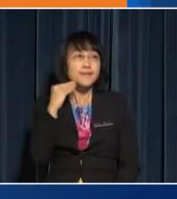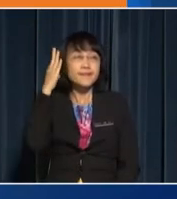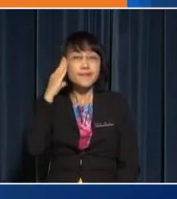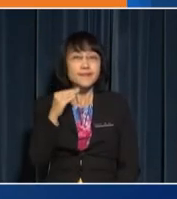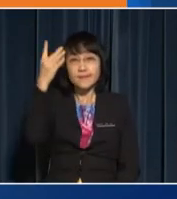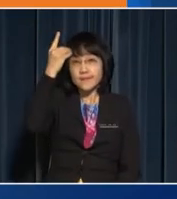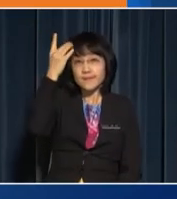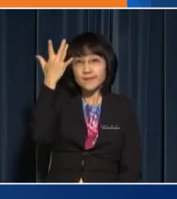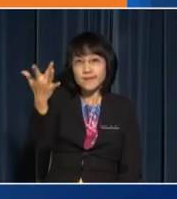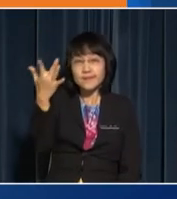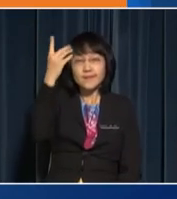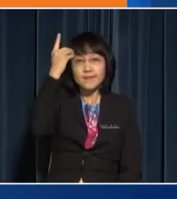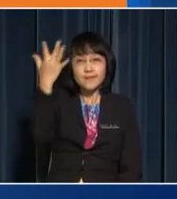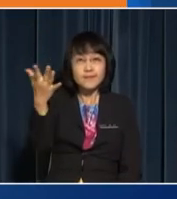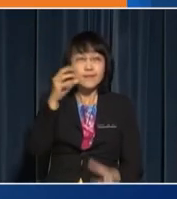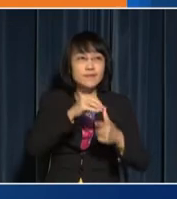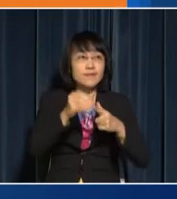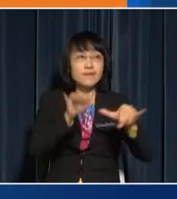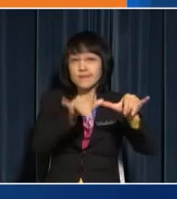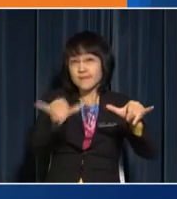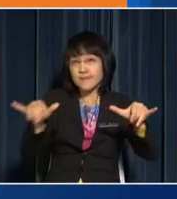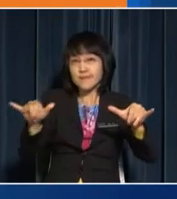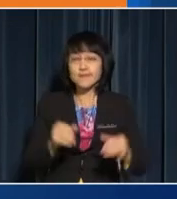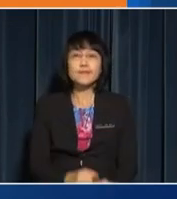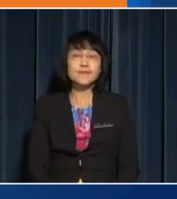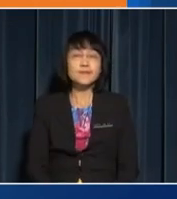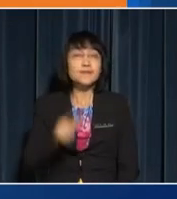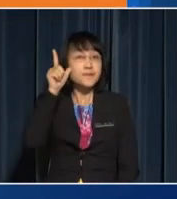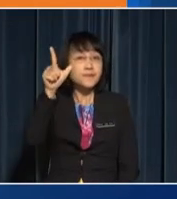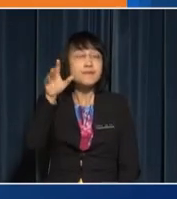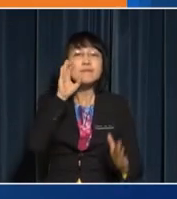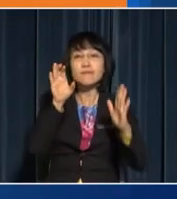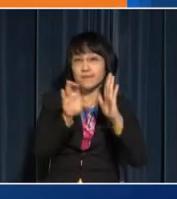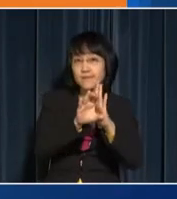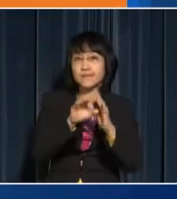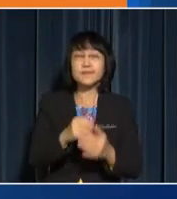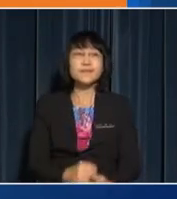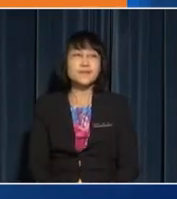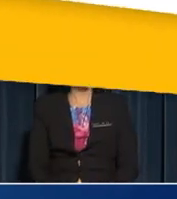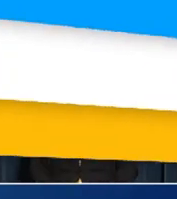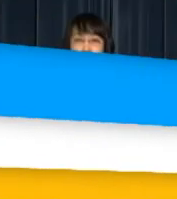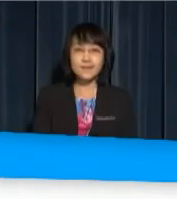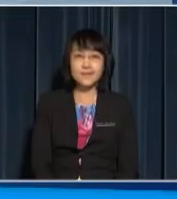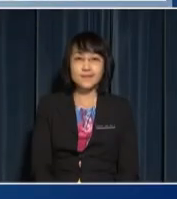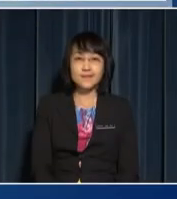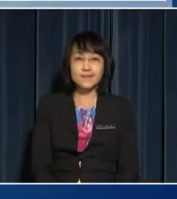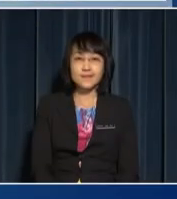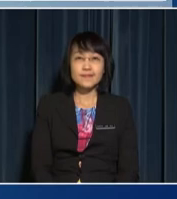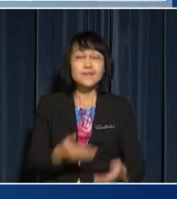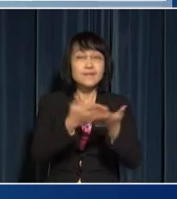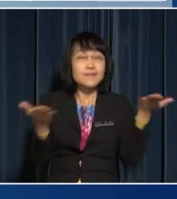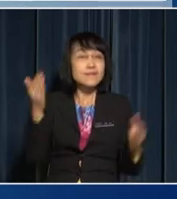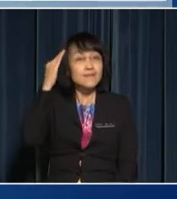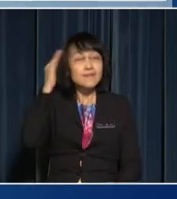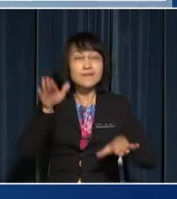experiences, data or patterns Let's take a look at this picture Do